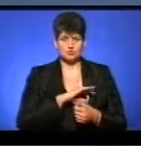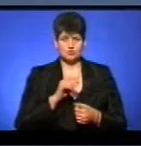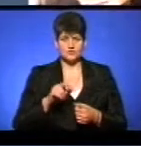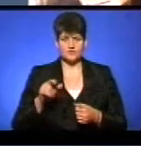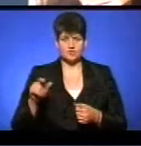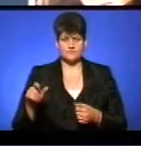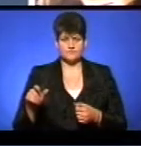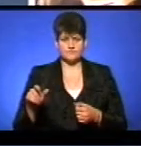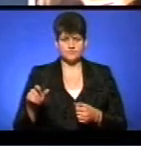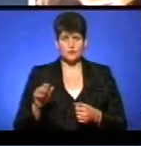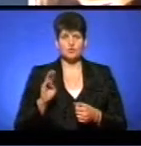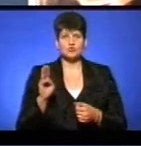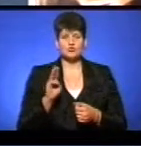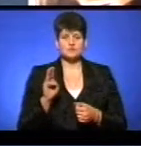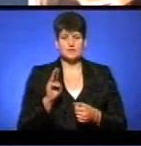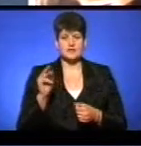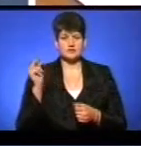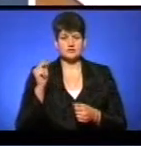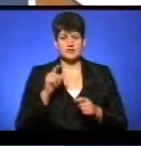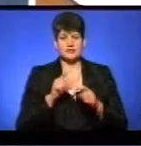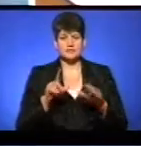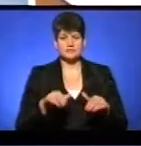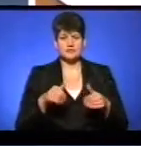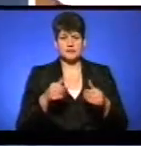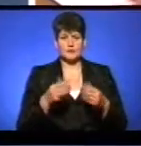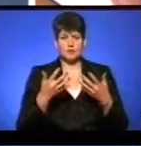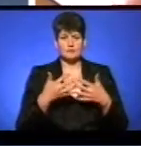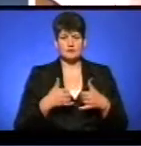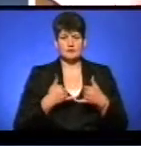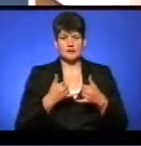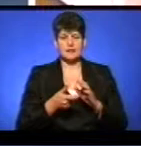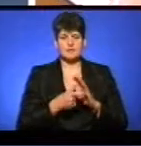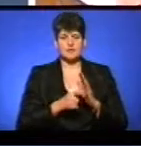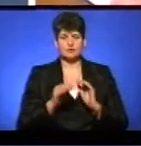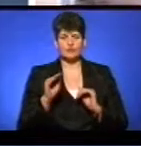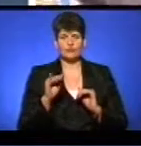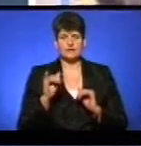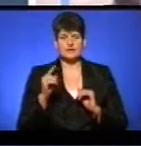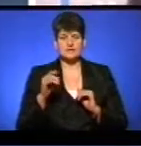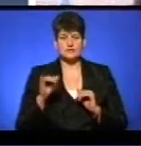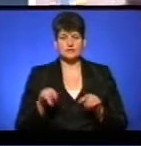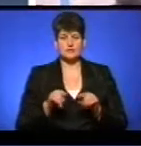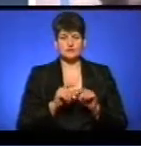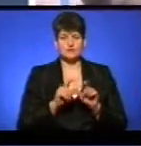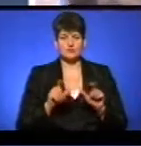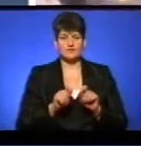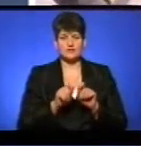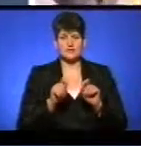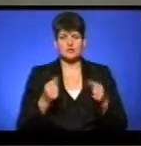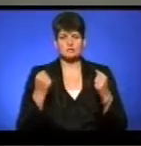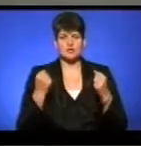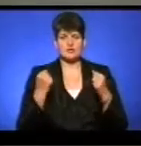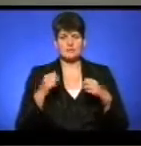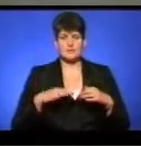У Шумський навчальний заклад передали обладнання для кабінету фізики. Також у школі відкрили спортивний майданчик.